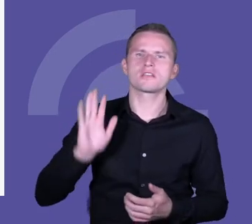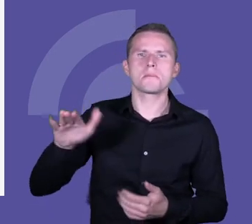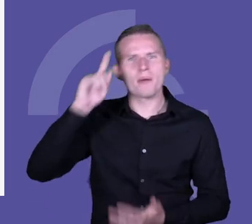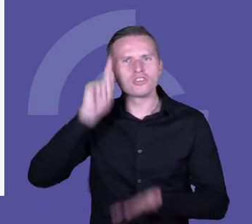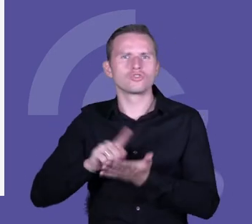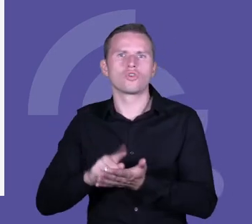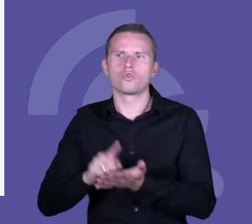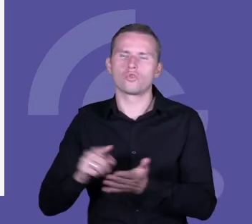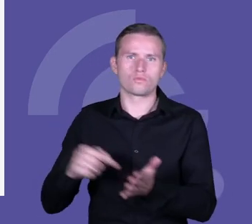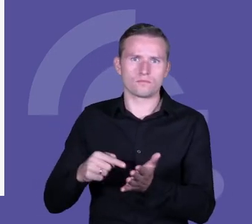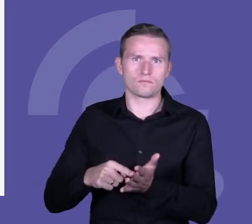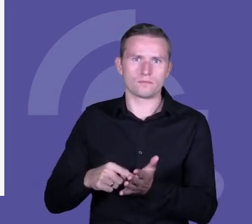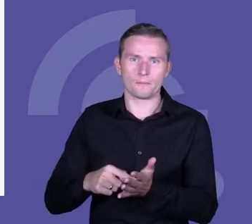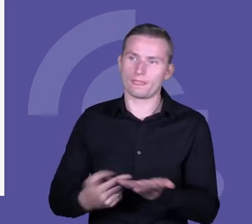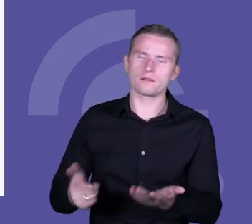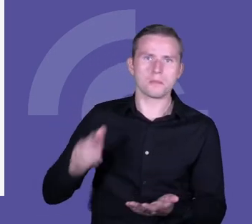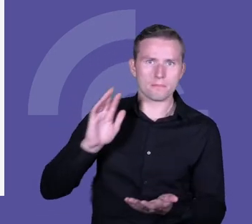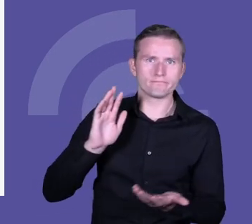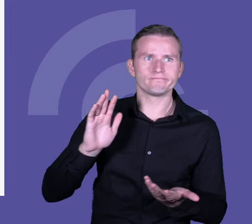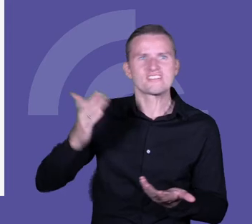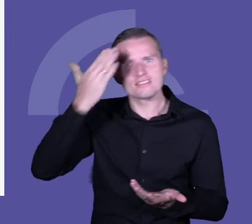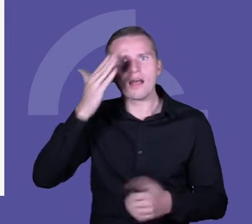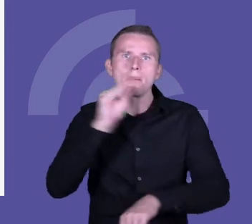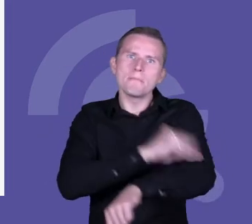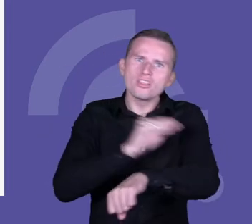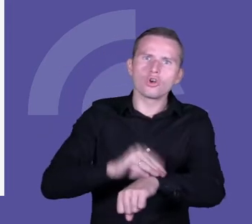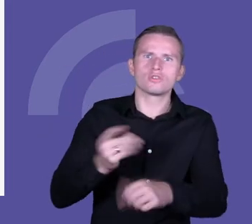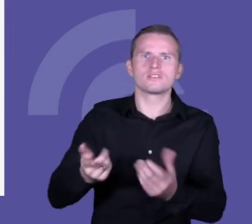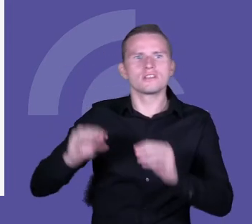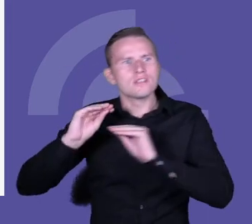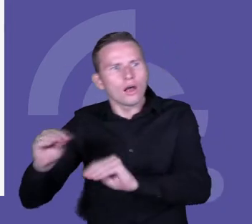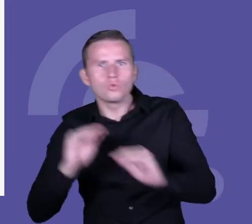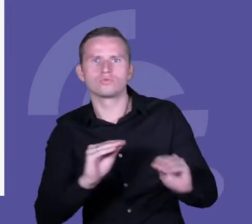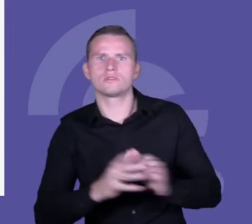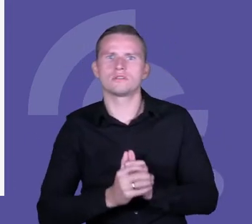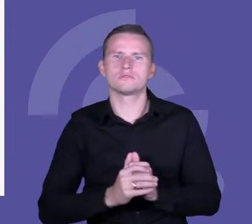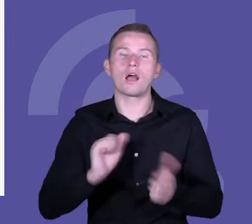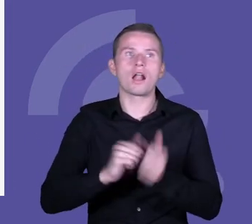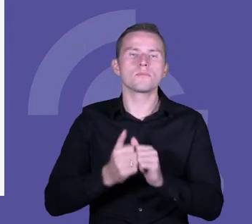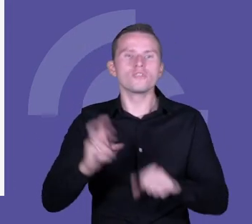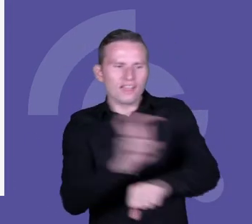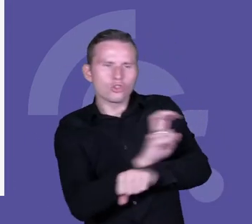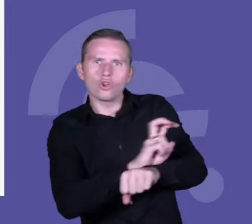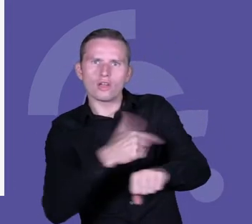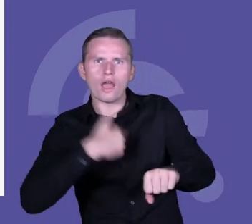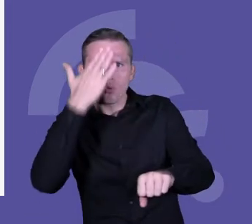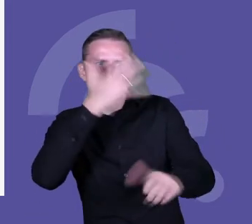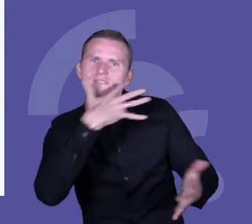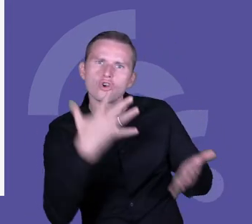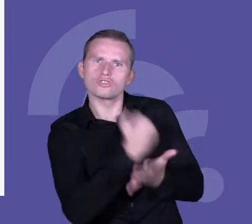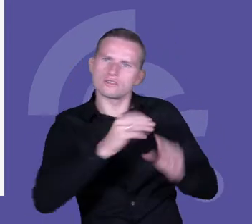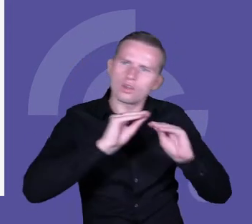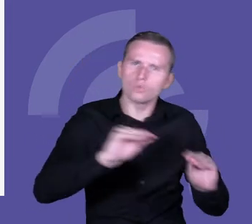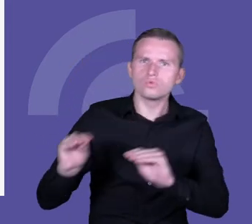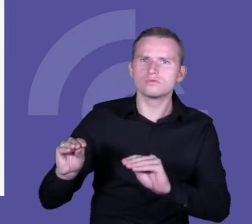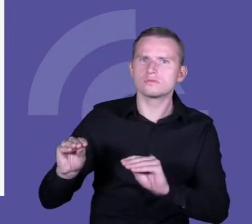takich instrumentalnych. Czy znam takie metody dydaktyczne, tak? Albo czy umiem tak wykorzystać technologię. Ale zobaczcie Państwo, że to jest tak